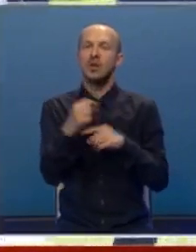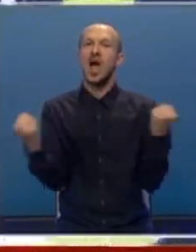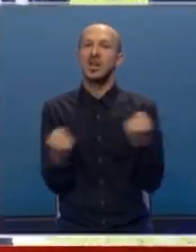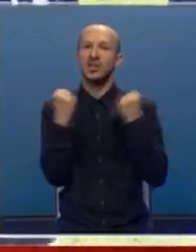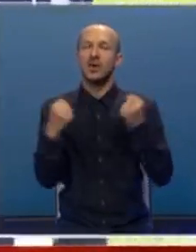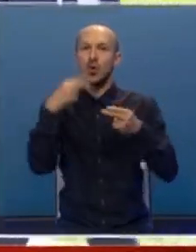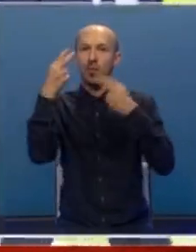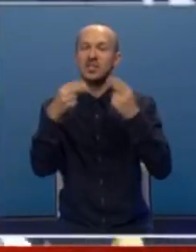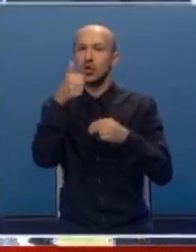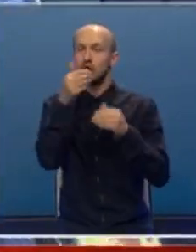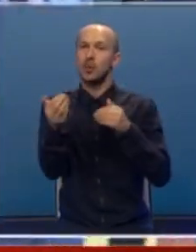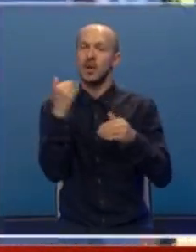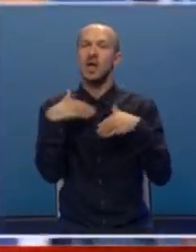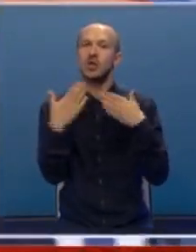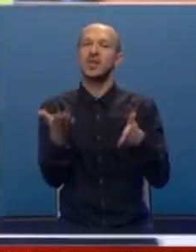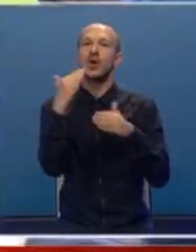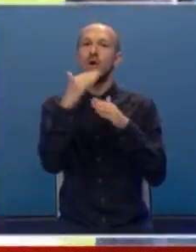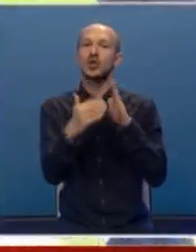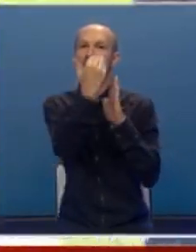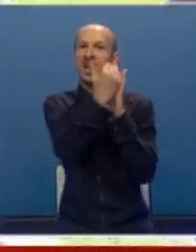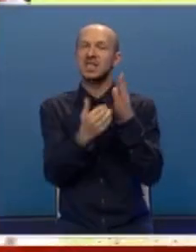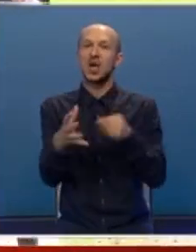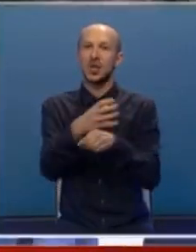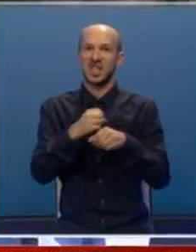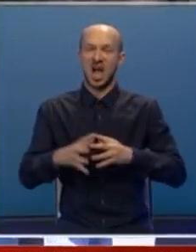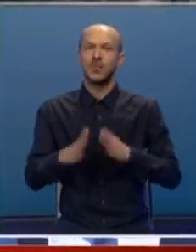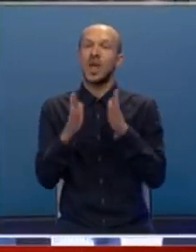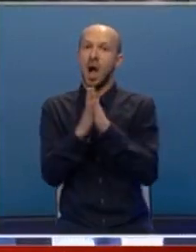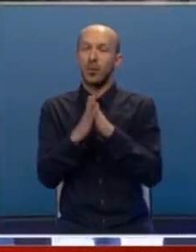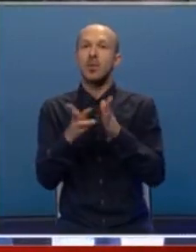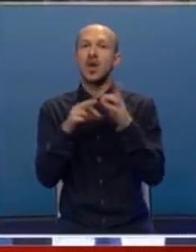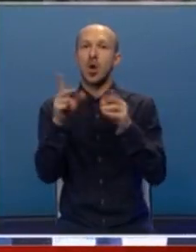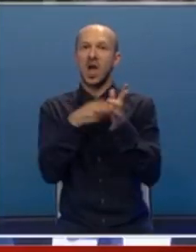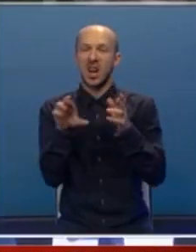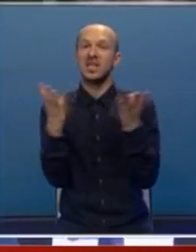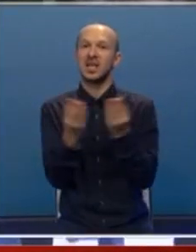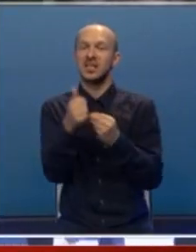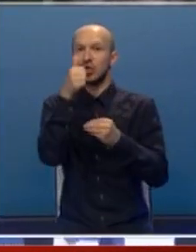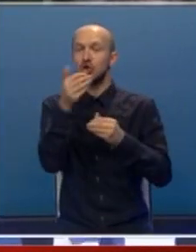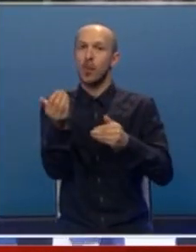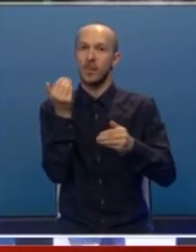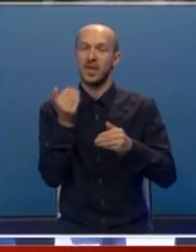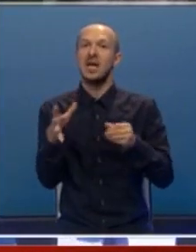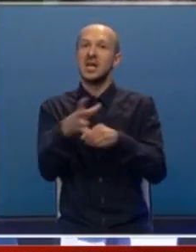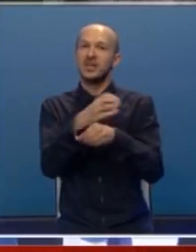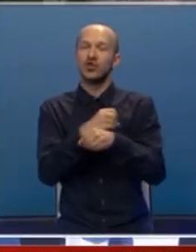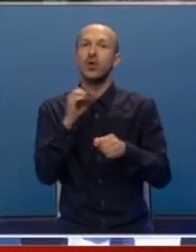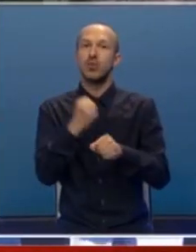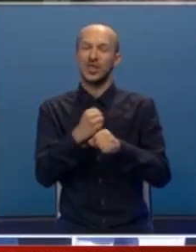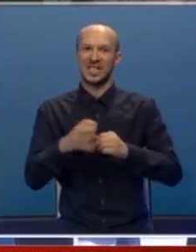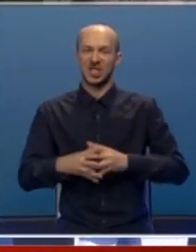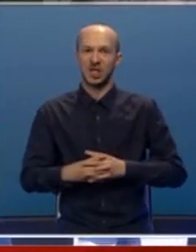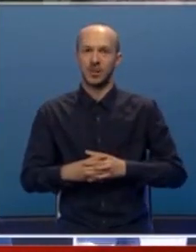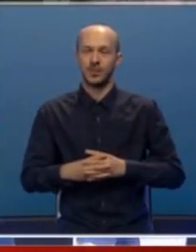aktiviraju komisije i što prije dostave konačne liste korisnika. Apelujem na lokalne zajednice da što prije završavaju taj proces,